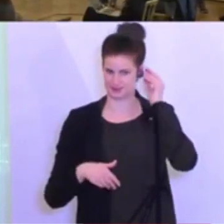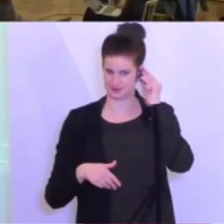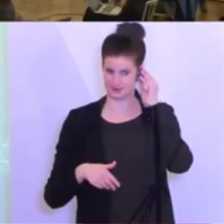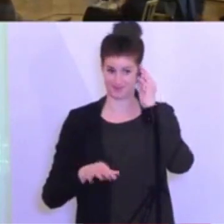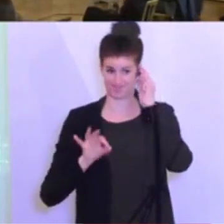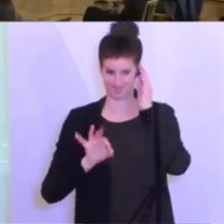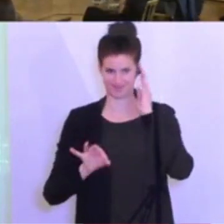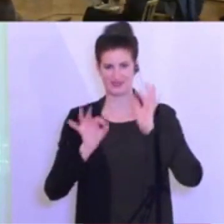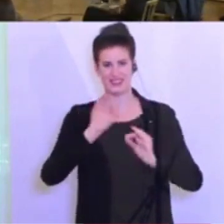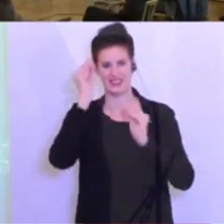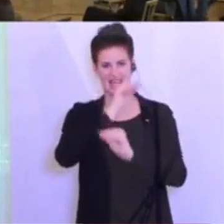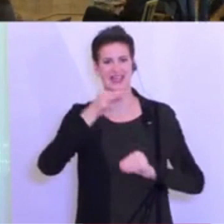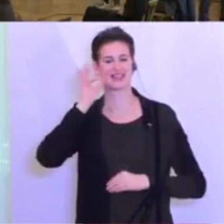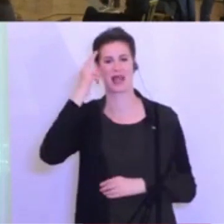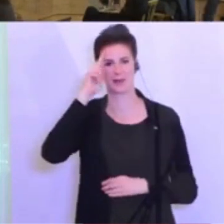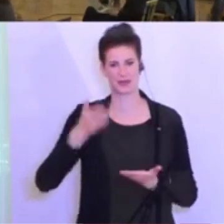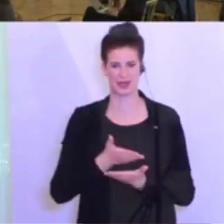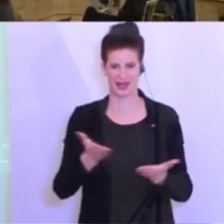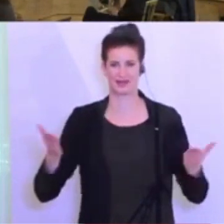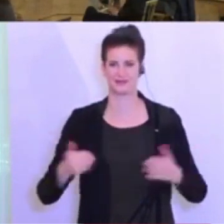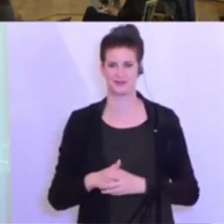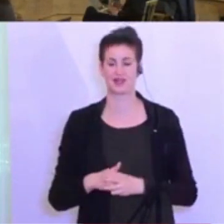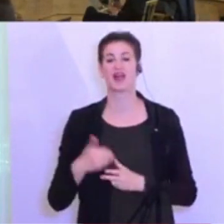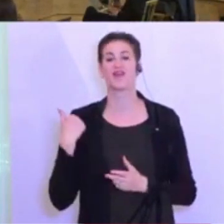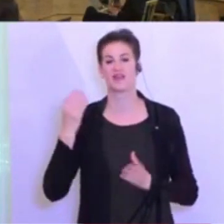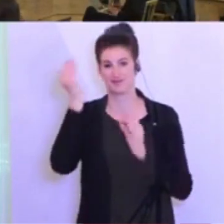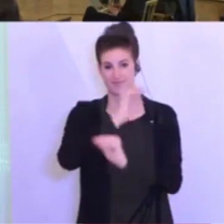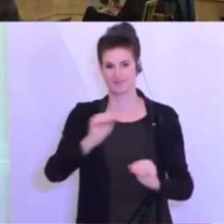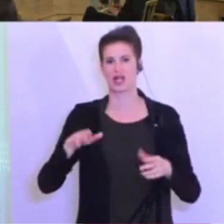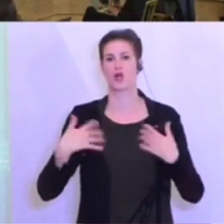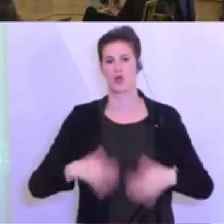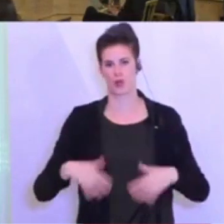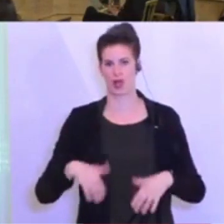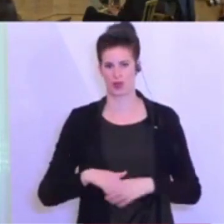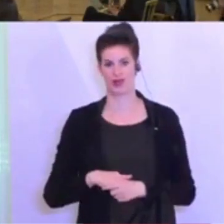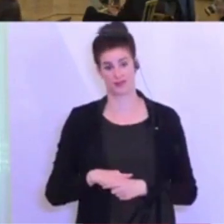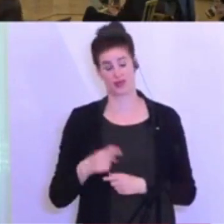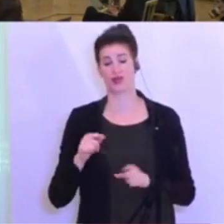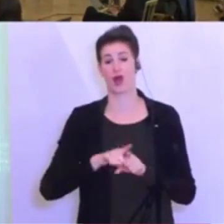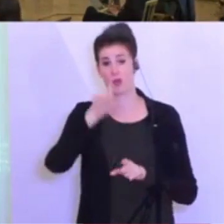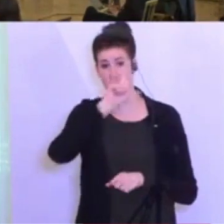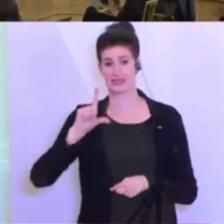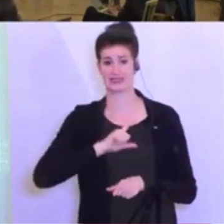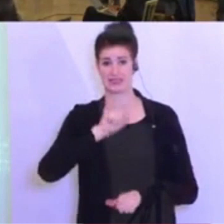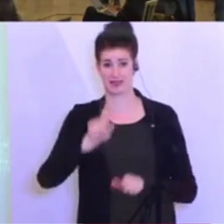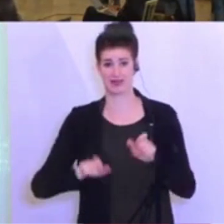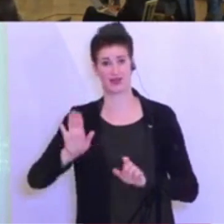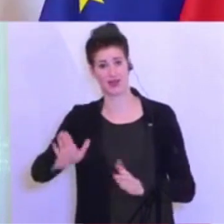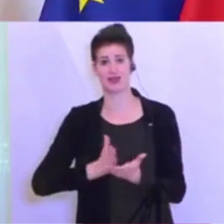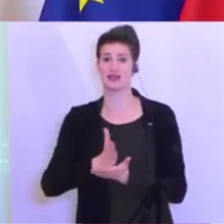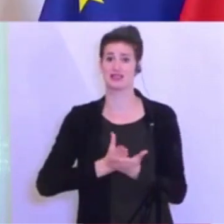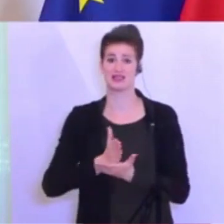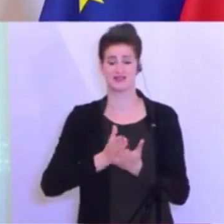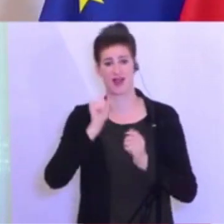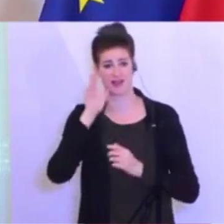Damen und Herren, mit der Ankündigung der Lockerungen verändert sich natürlich auch der Dienstalltag der Polizistinnen und Polizisten. Die